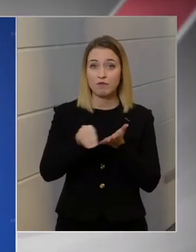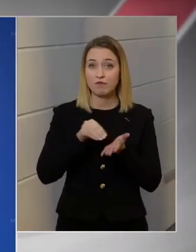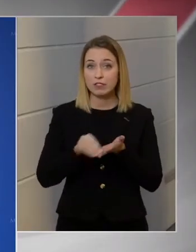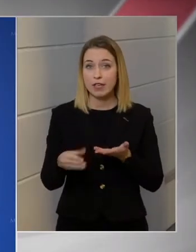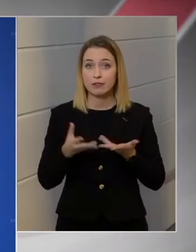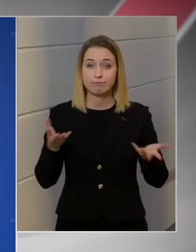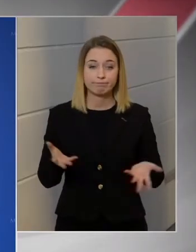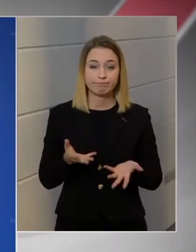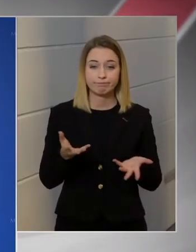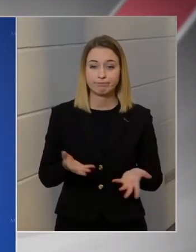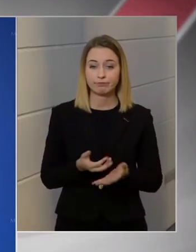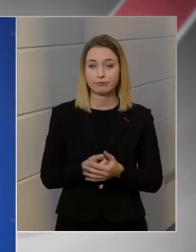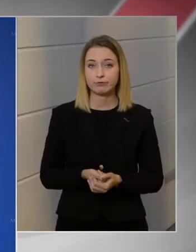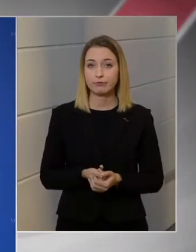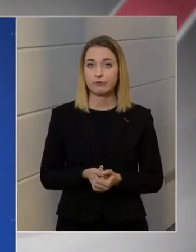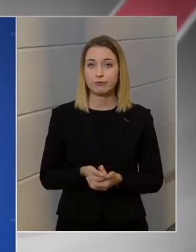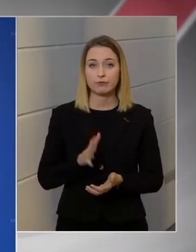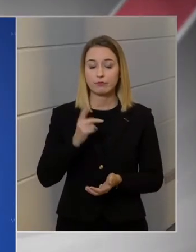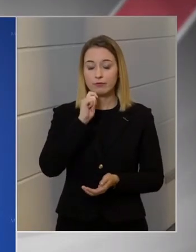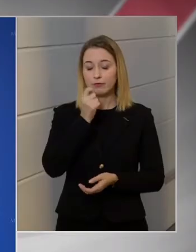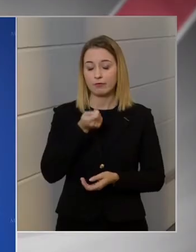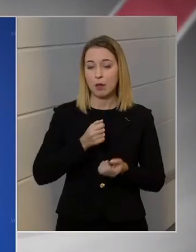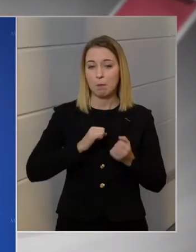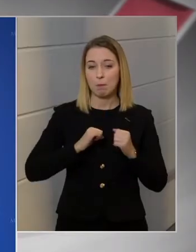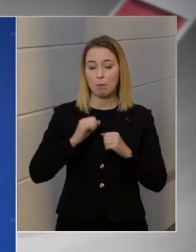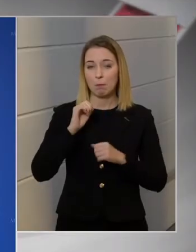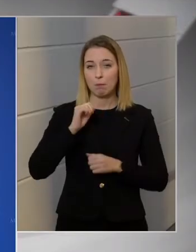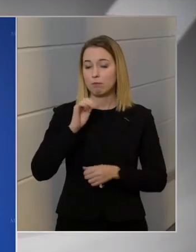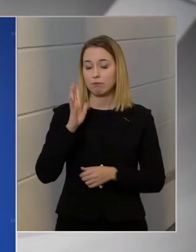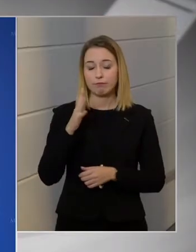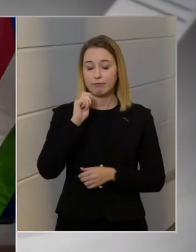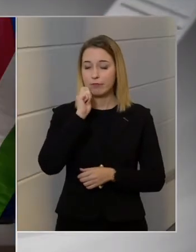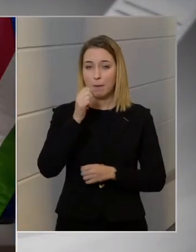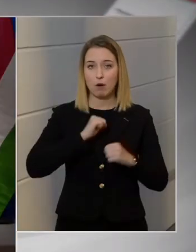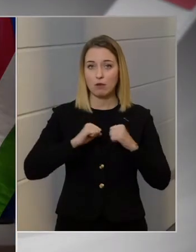ez nem a magyar kormány kompetenciája.